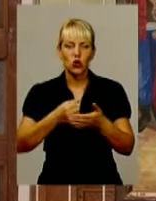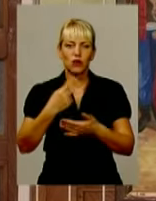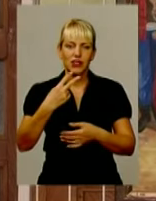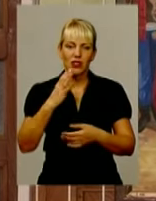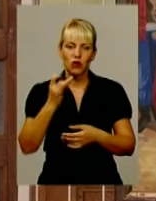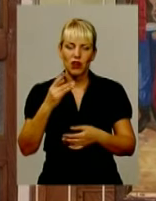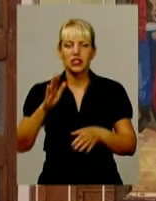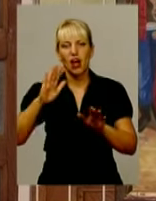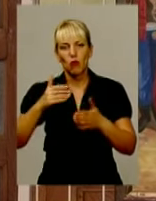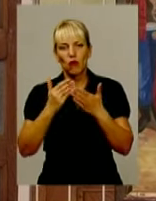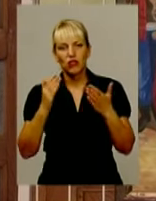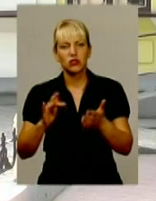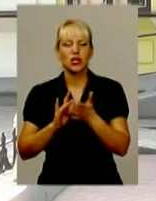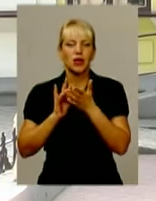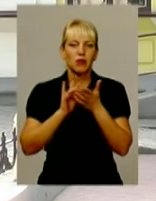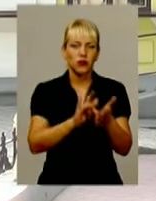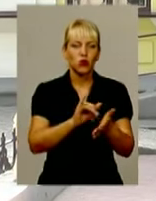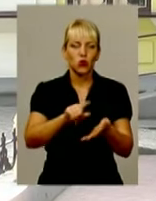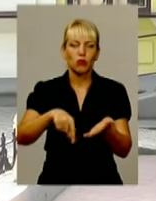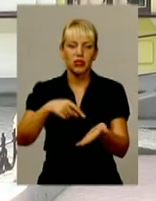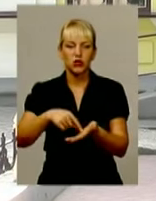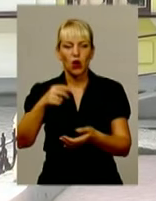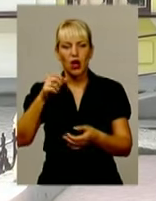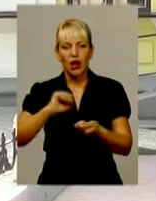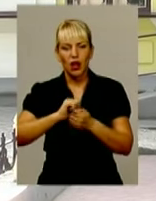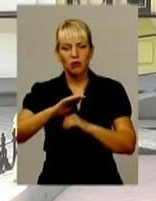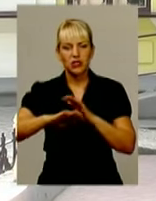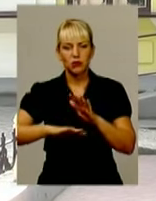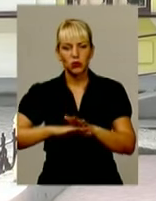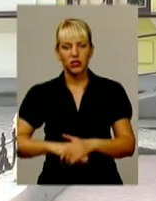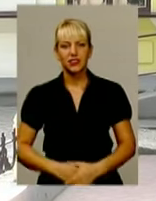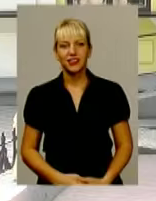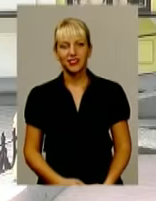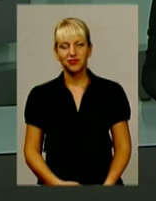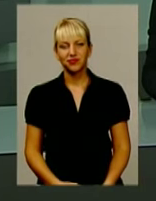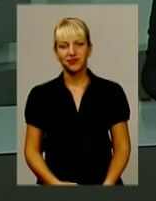виставка помандрує до Кам'янця-Подільського, а далі іншими містами України.